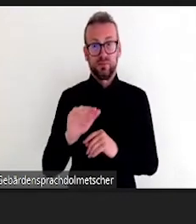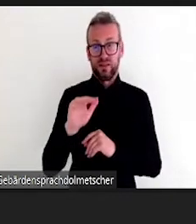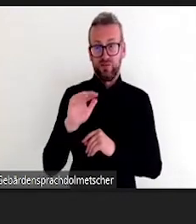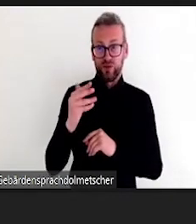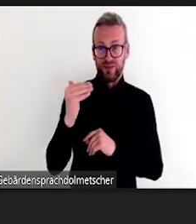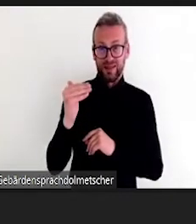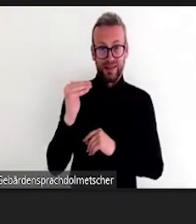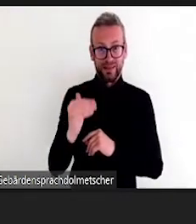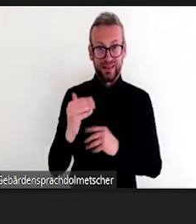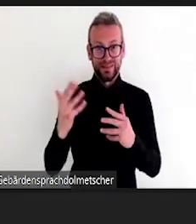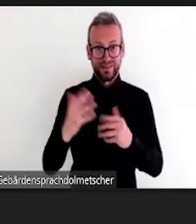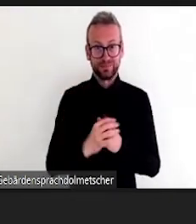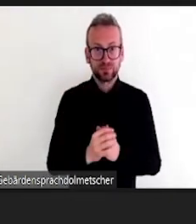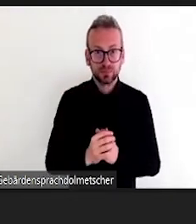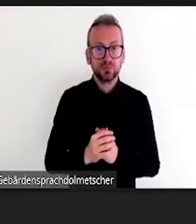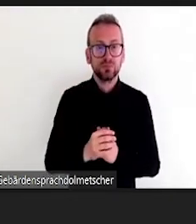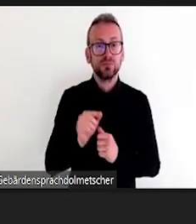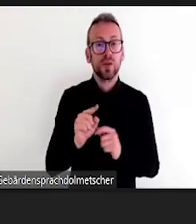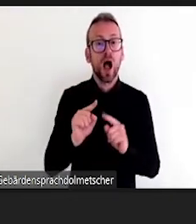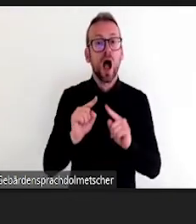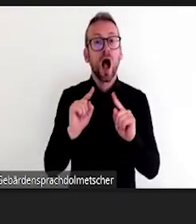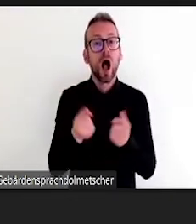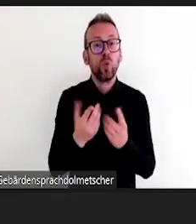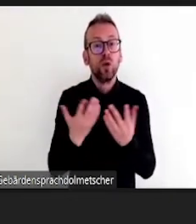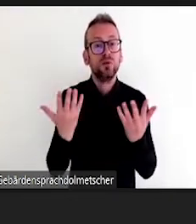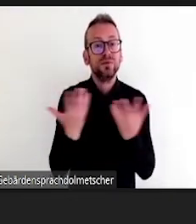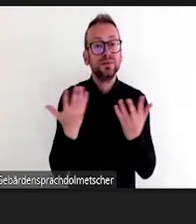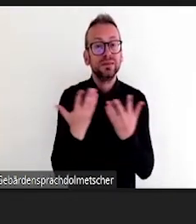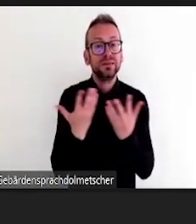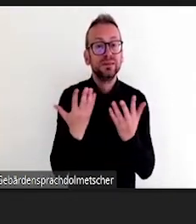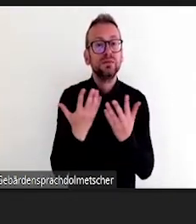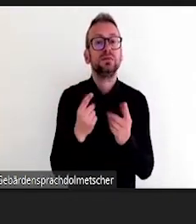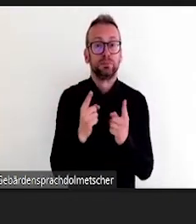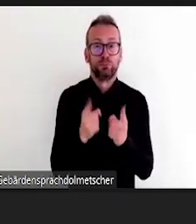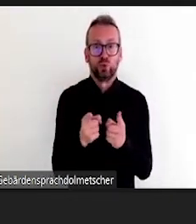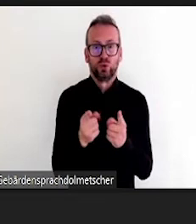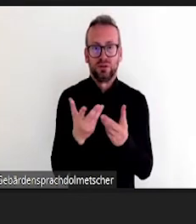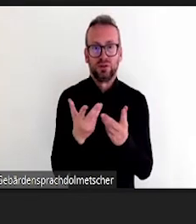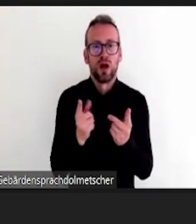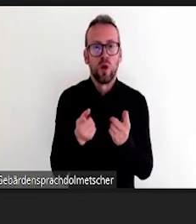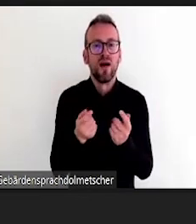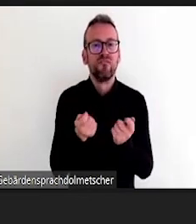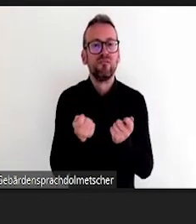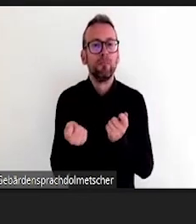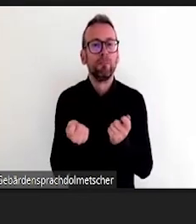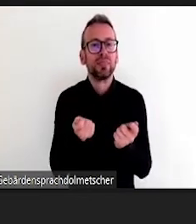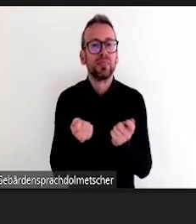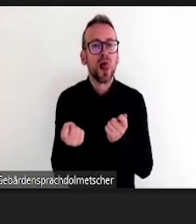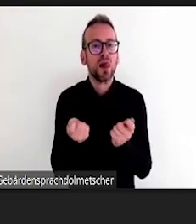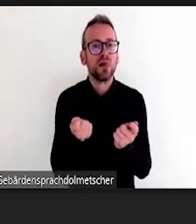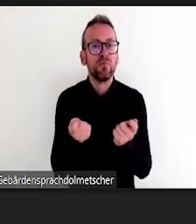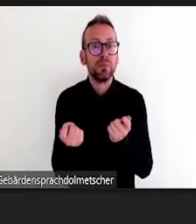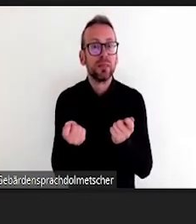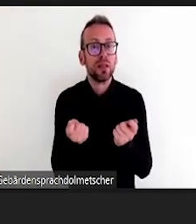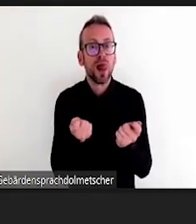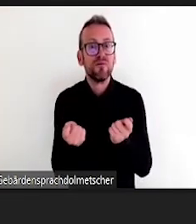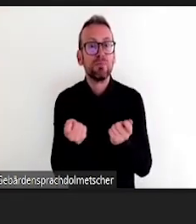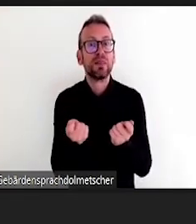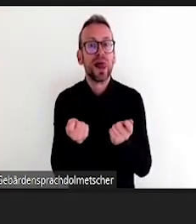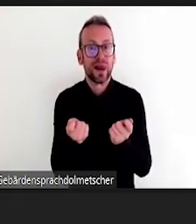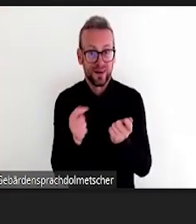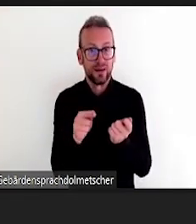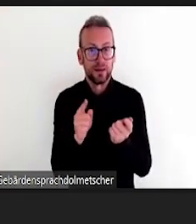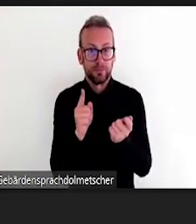dieses Fünf-Ebenen-Modell nicht auf die Tools zu fokussieren, sondern ich habe mir hier die Ebene dieser Organisation rausgesucht